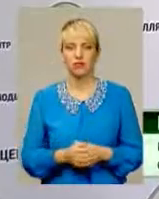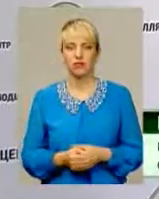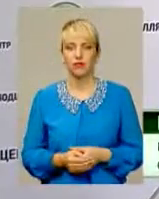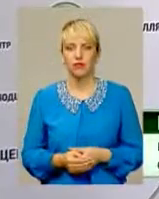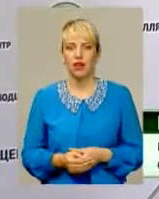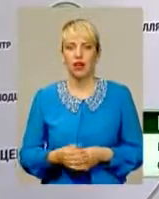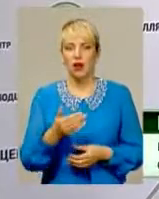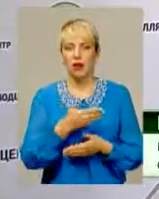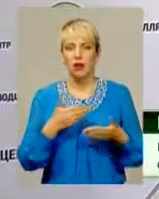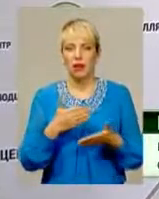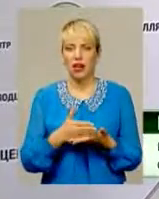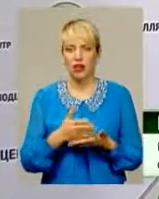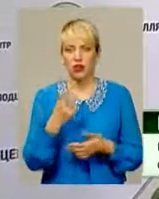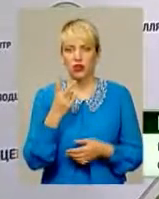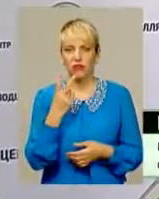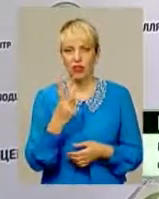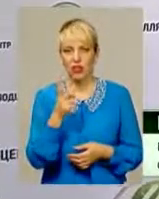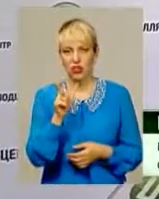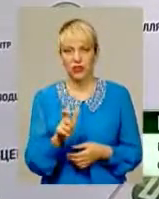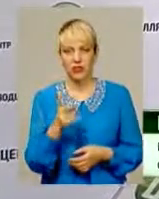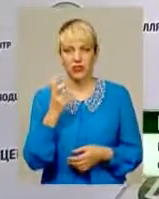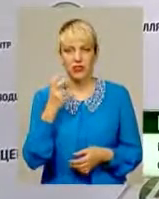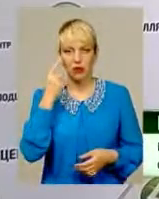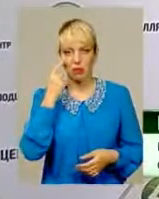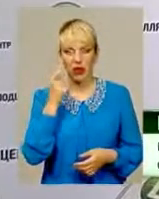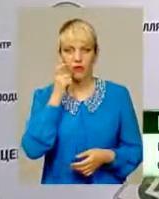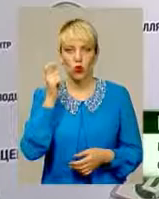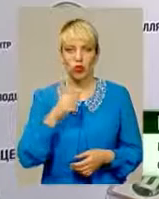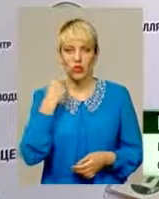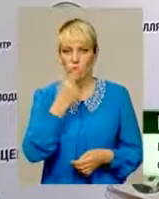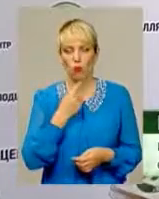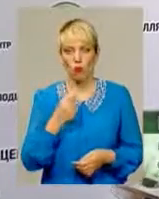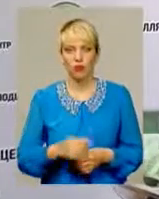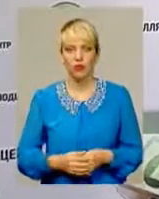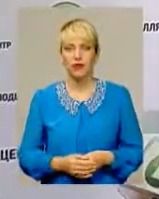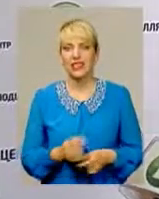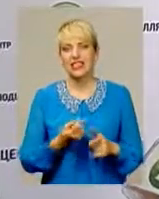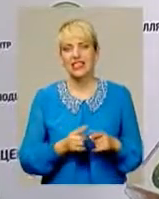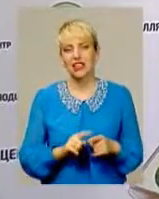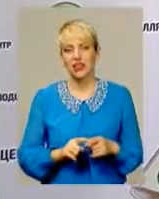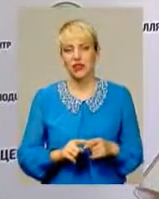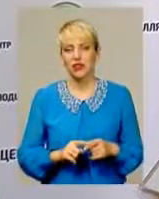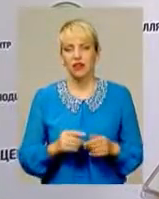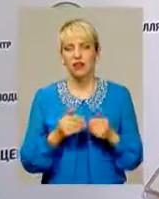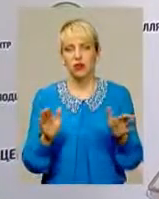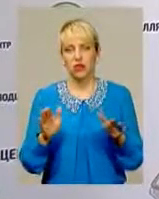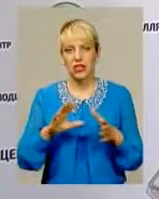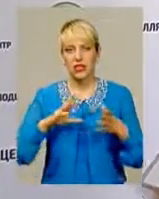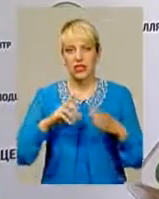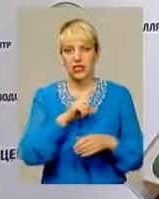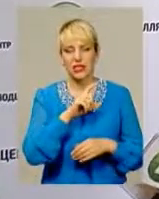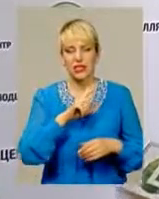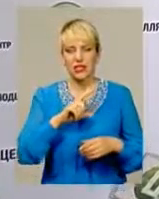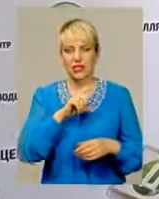Ми маємо два двохсодбальники з української мови. Це випускник загальноосвітнього